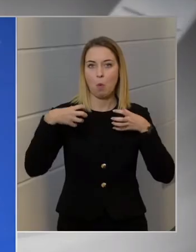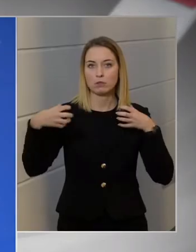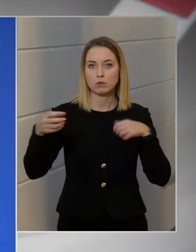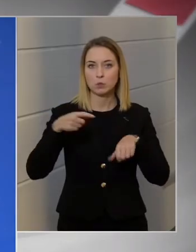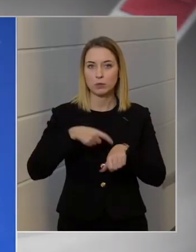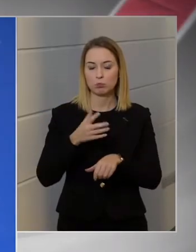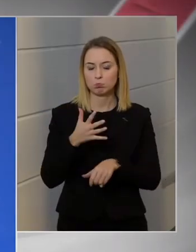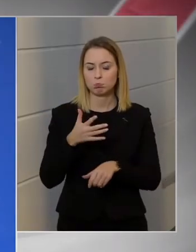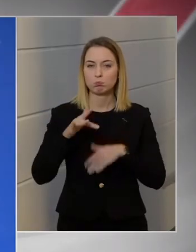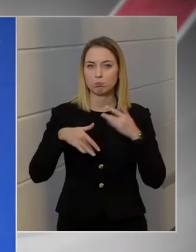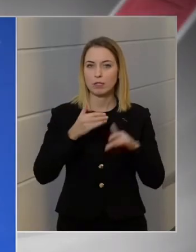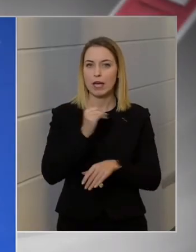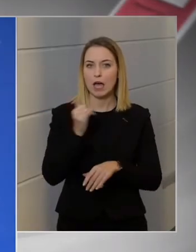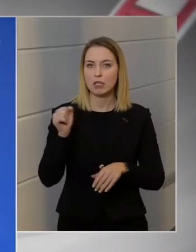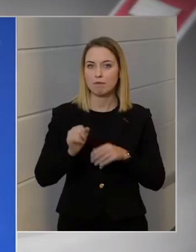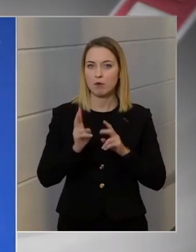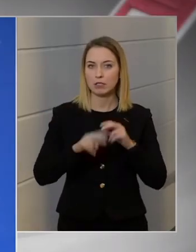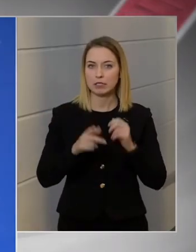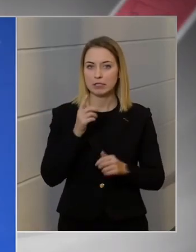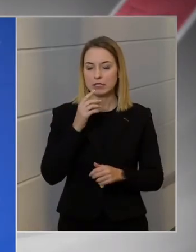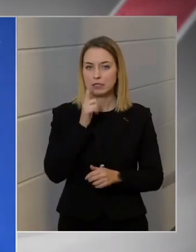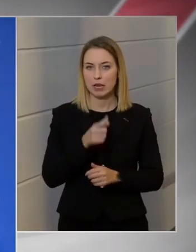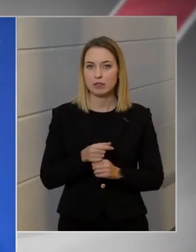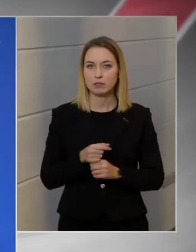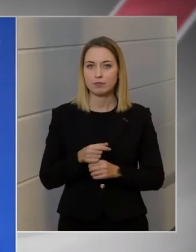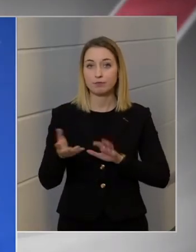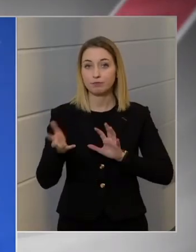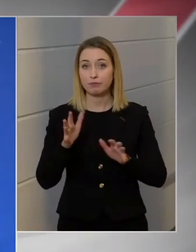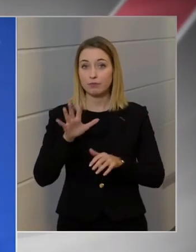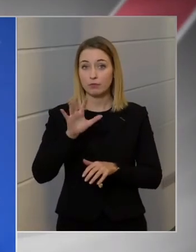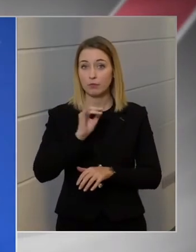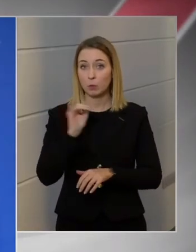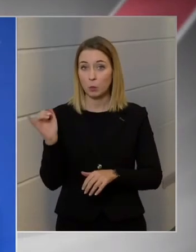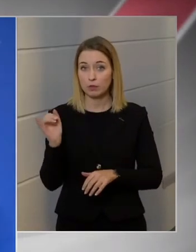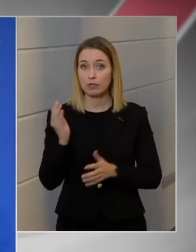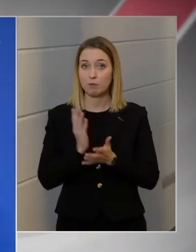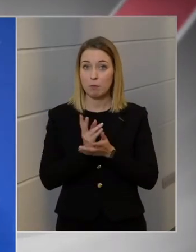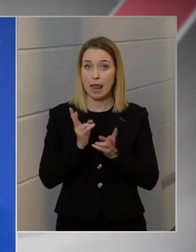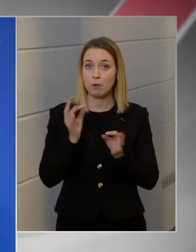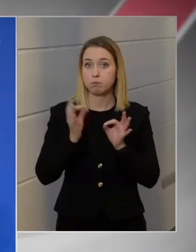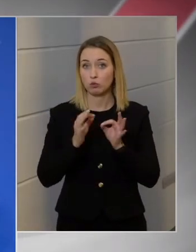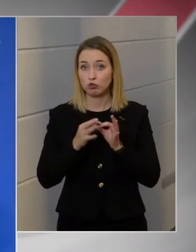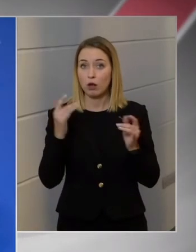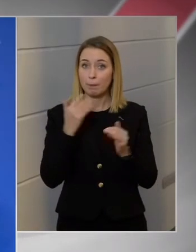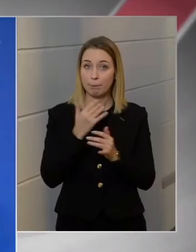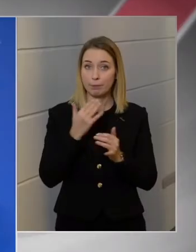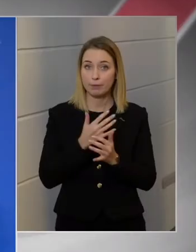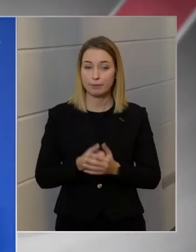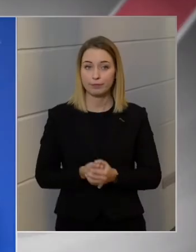néhány év alatt készen lehet. Mondjuk öt év múlva már lehet erről konkrétabban beszélni?